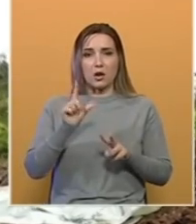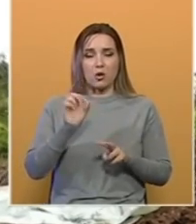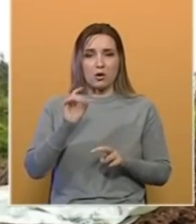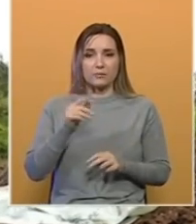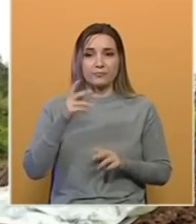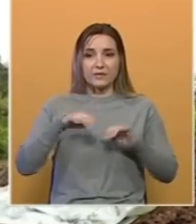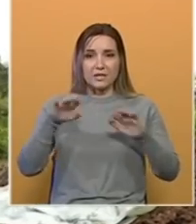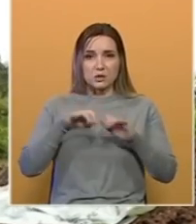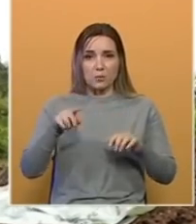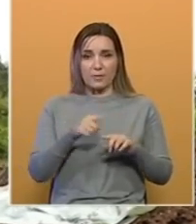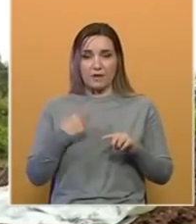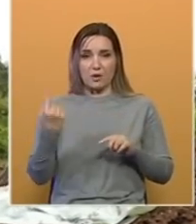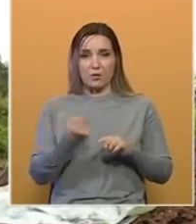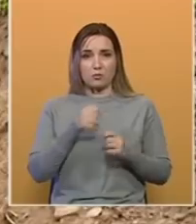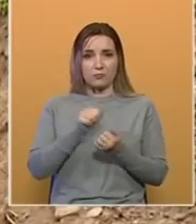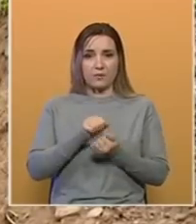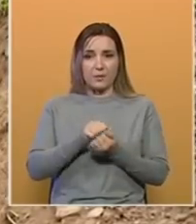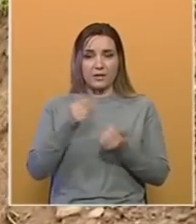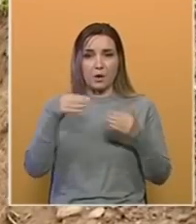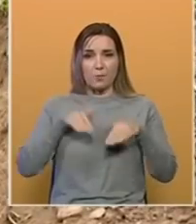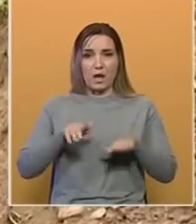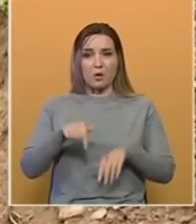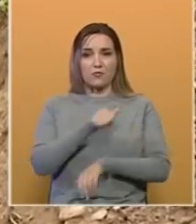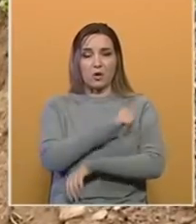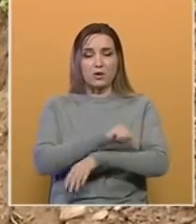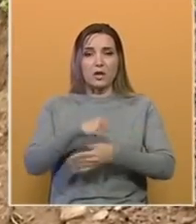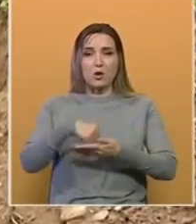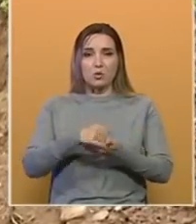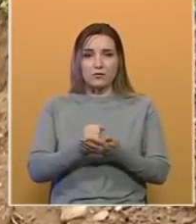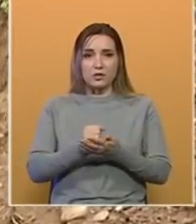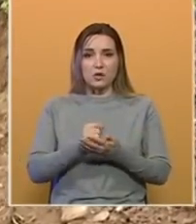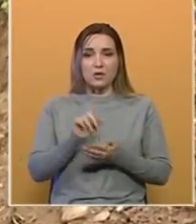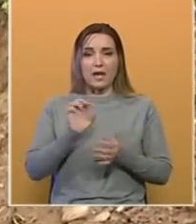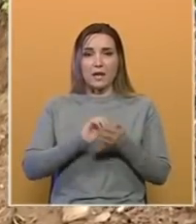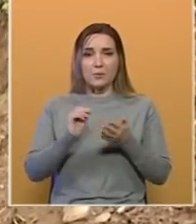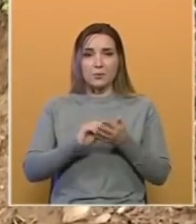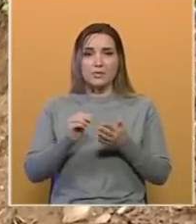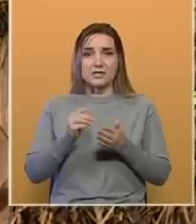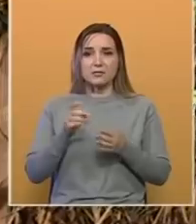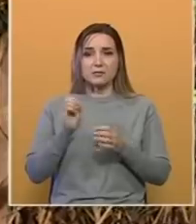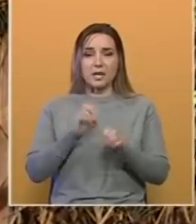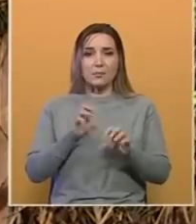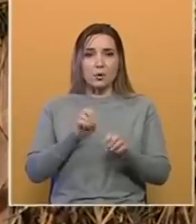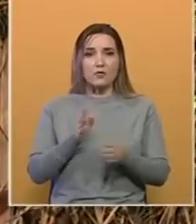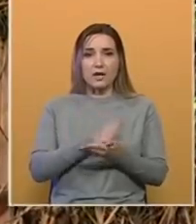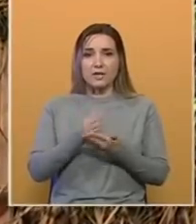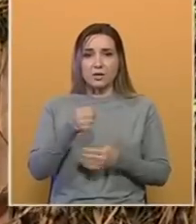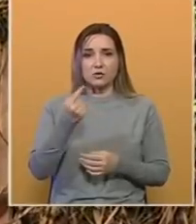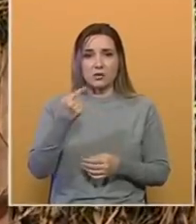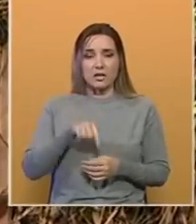iskopavanja terena u krugu hemijskih fabrika u maju ove godine utvrđeno je da je na nepropisan način deponovano između